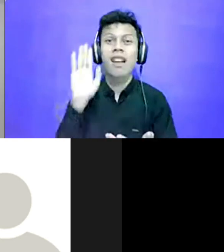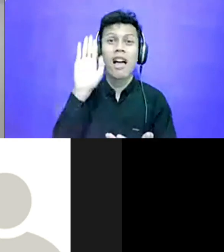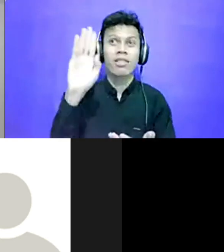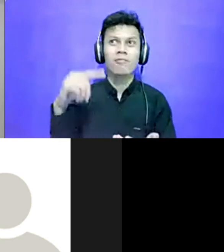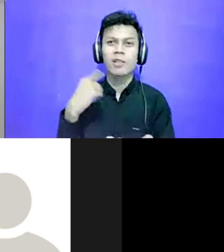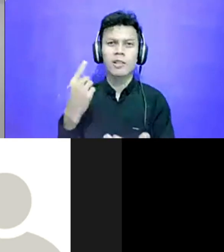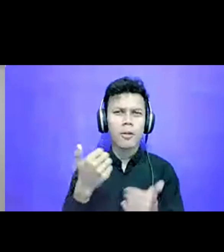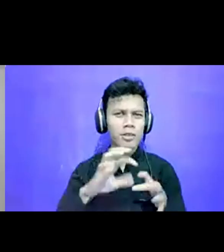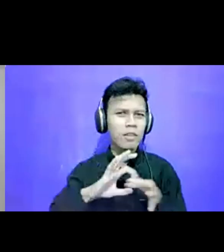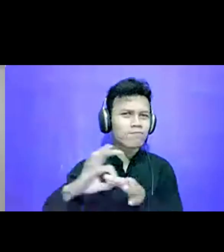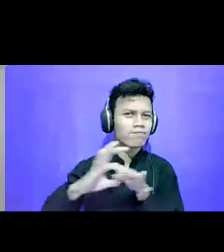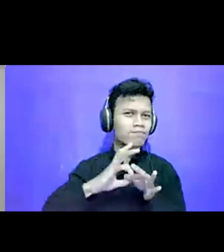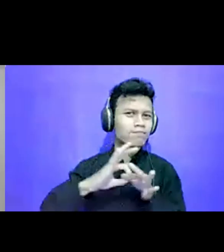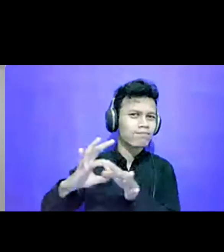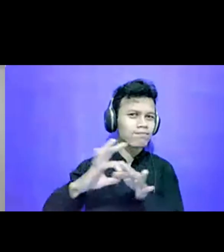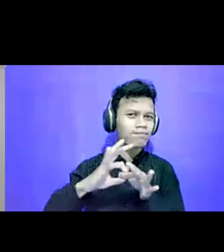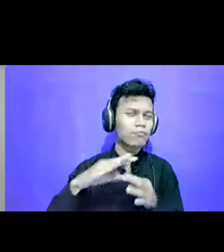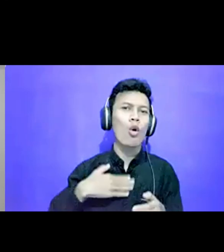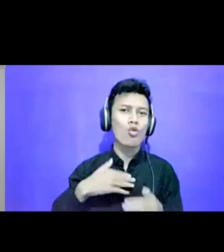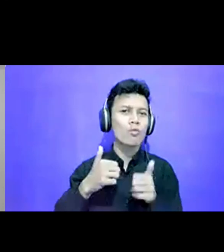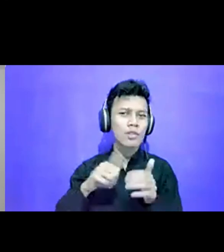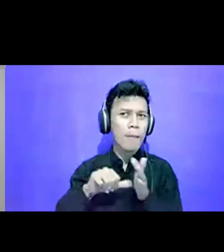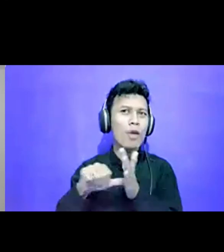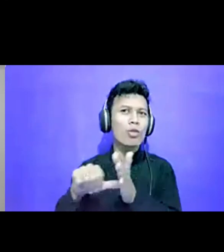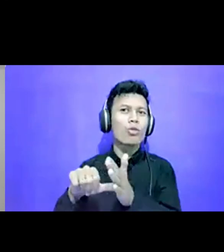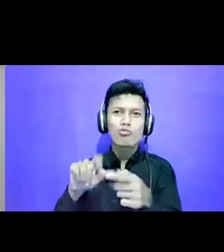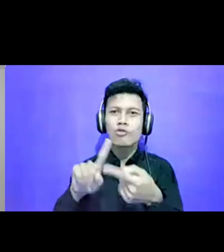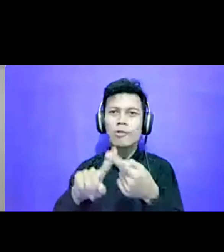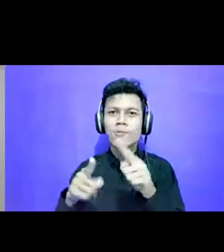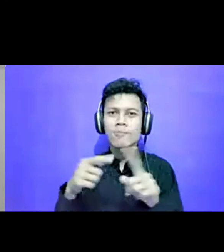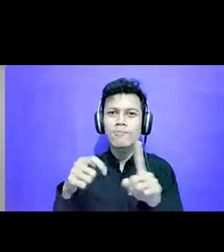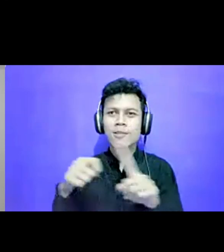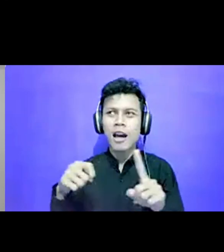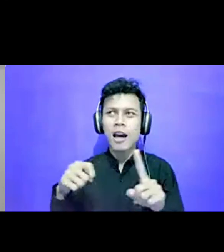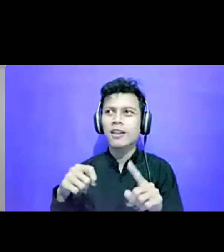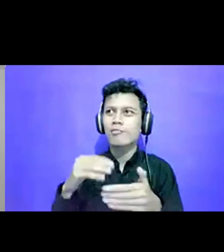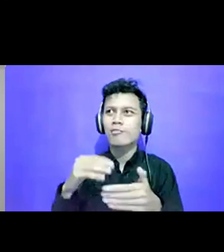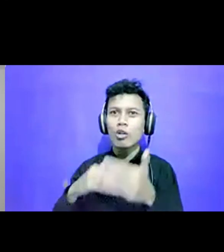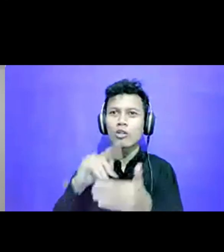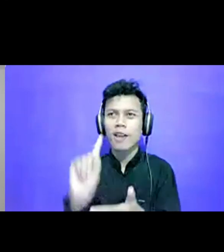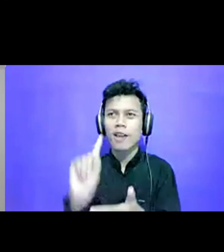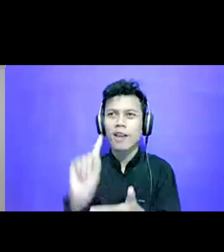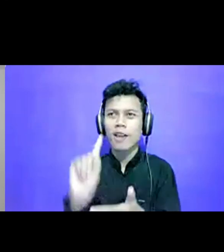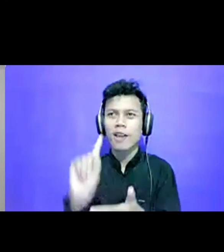kolaborasi bareng, itu aku bisa bantuin, teman-teman dari proses awal liputan, sampai,